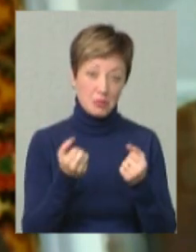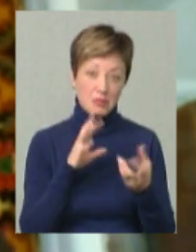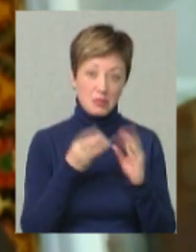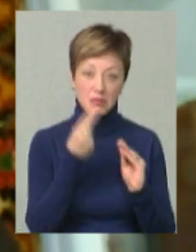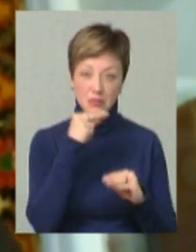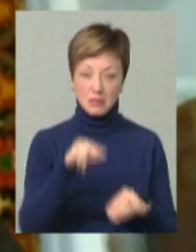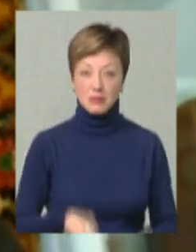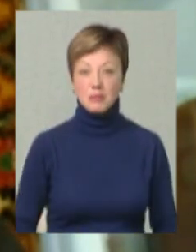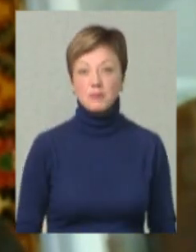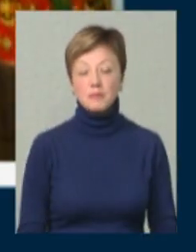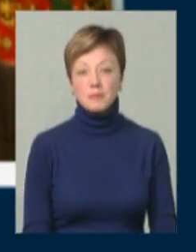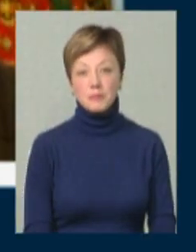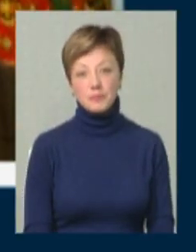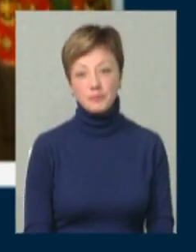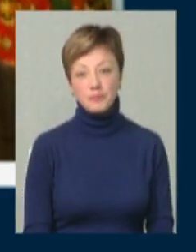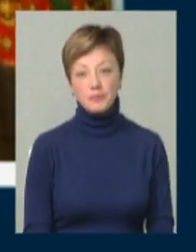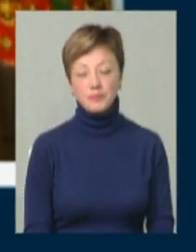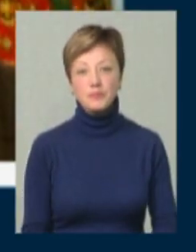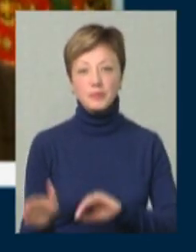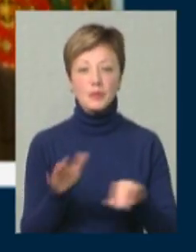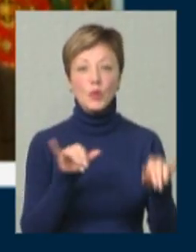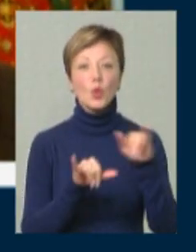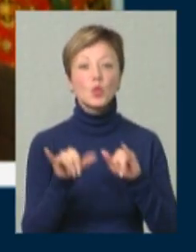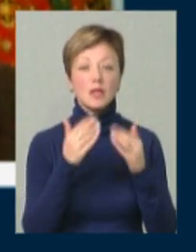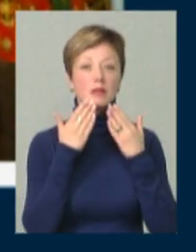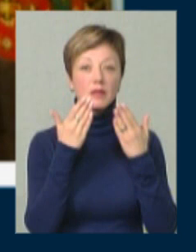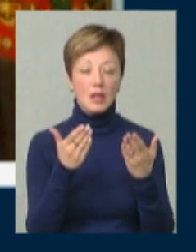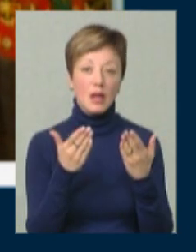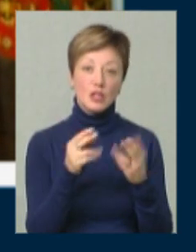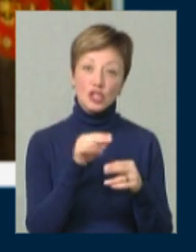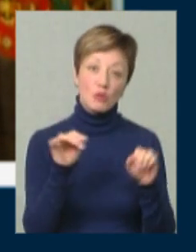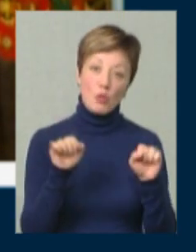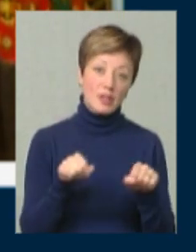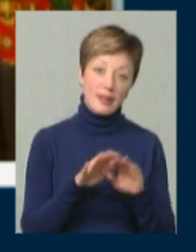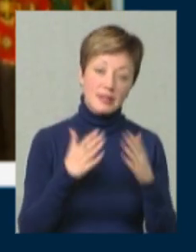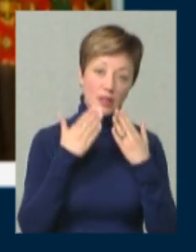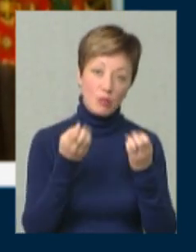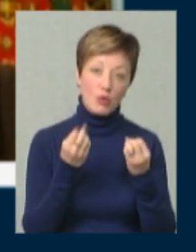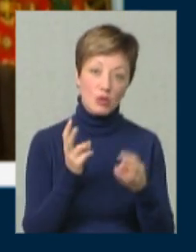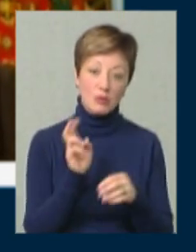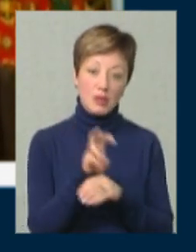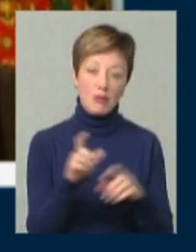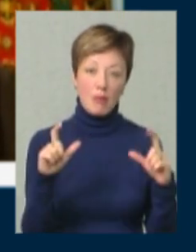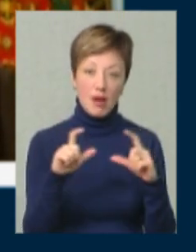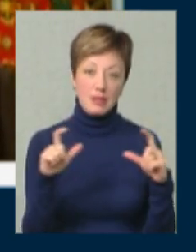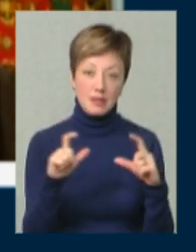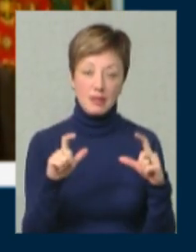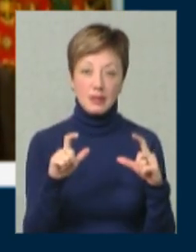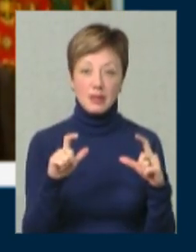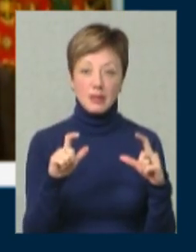кращі результати. Куди звертатися, чи можна і не звертатися, просто піти в магазин